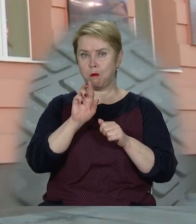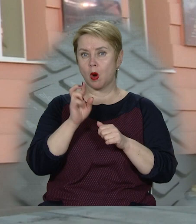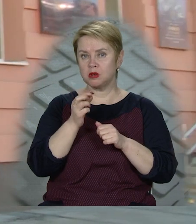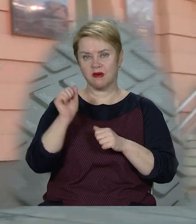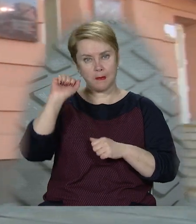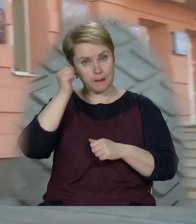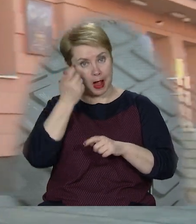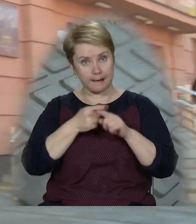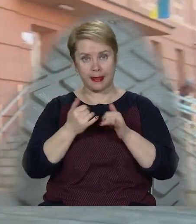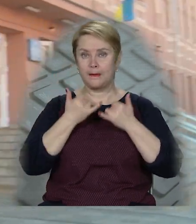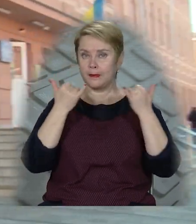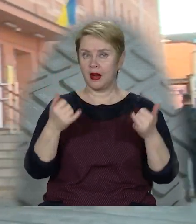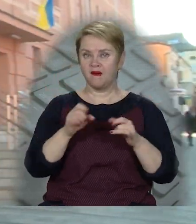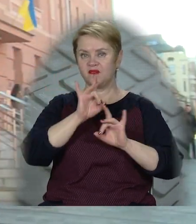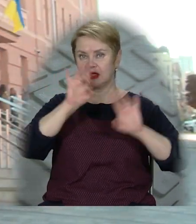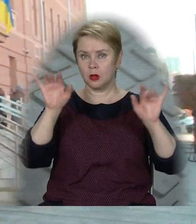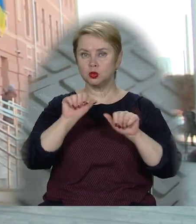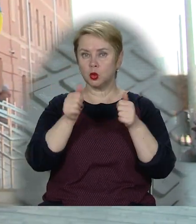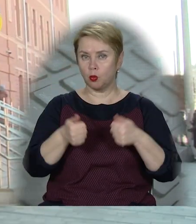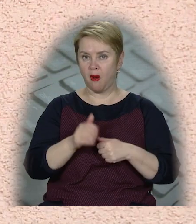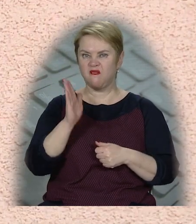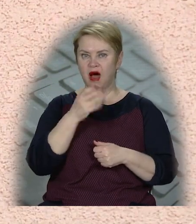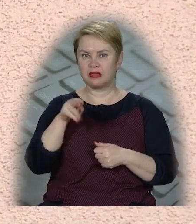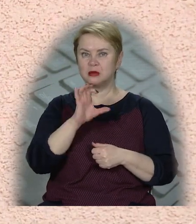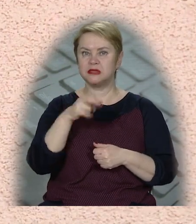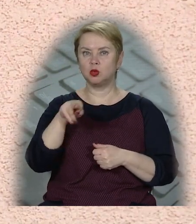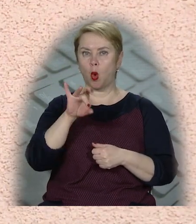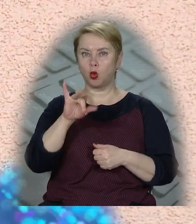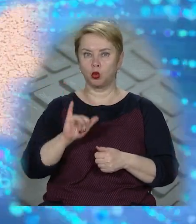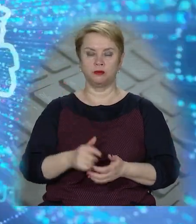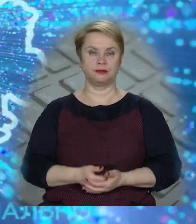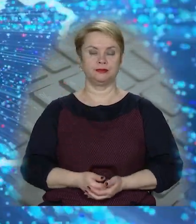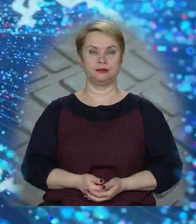бронзова пам'ятка. Її присвятили видатному скульптору Вадиму Сідуру.